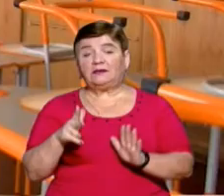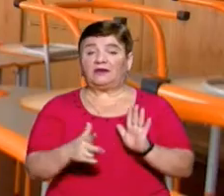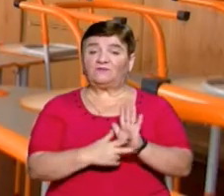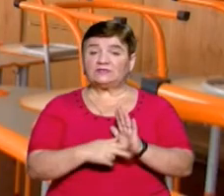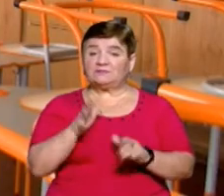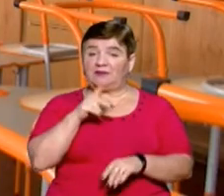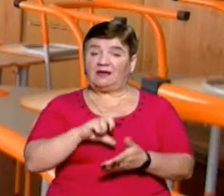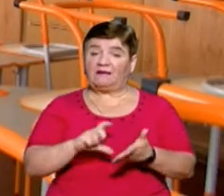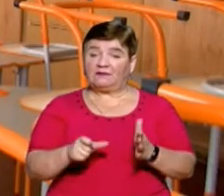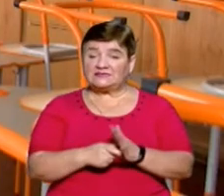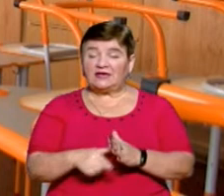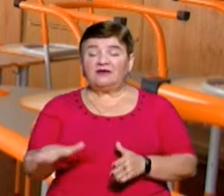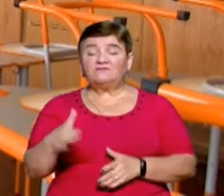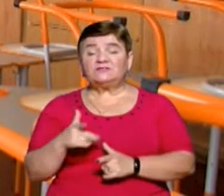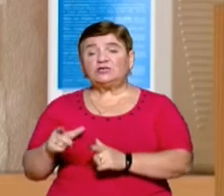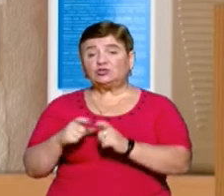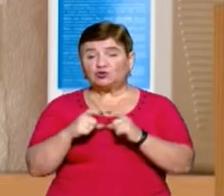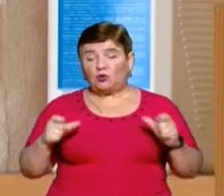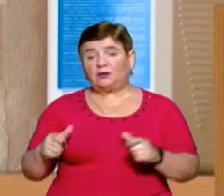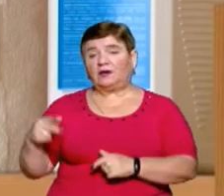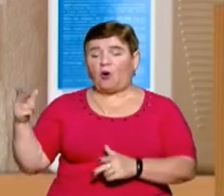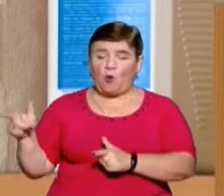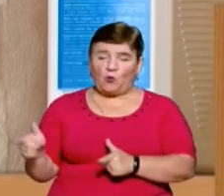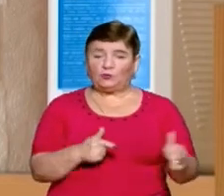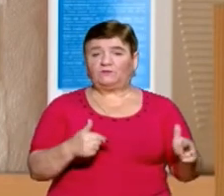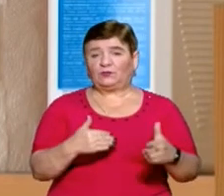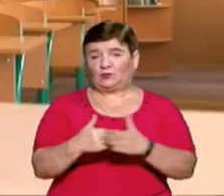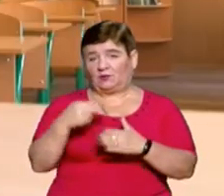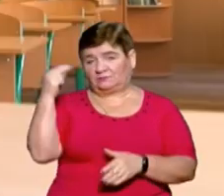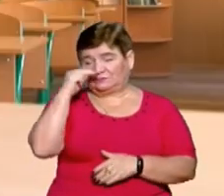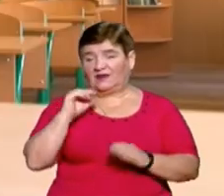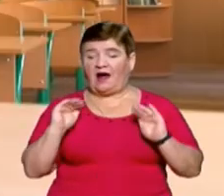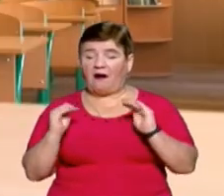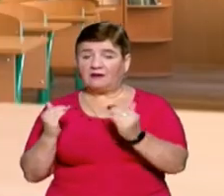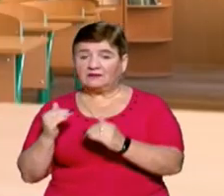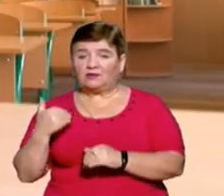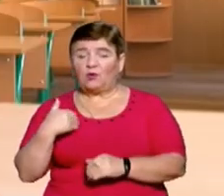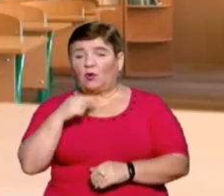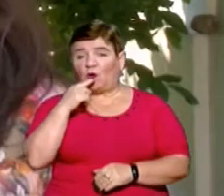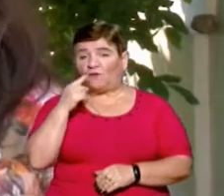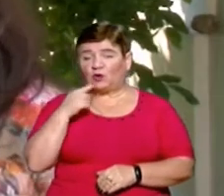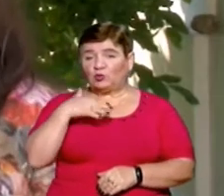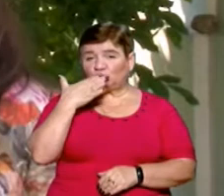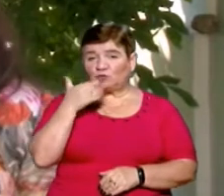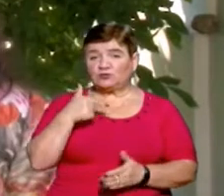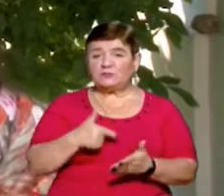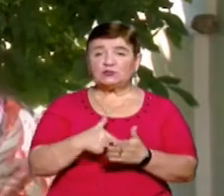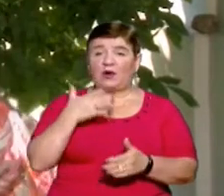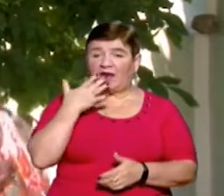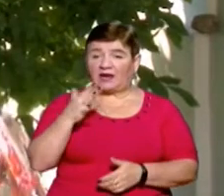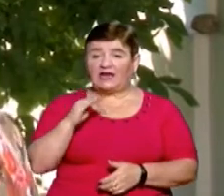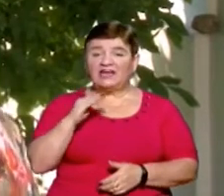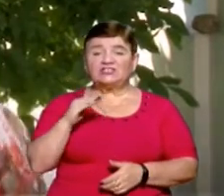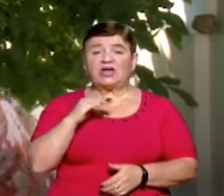класи. Усі школи міста Ужгорода готові до навчального року в умовах карантину, каже начальниця відділу закладів освіти Ужгородської міської ради